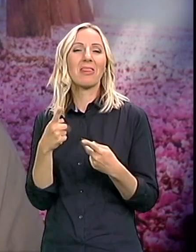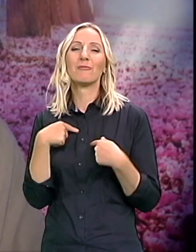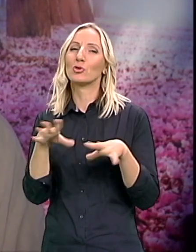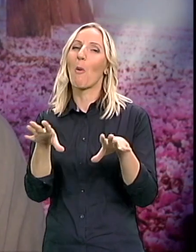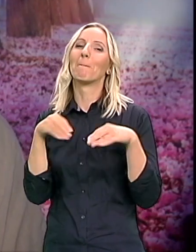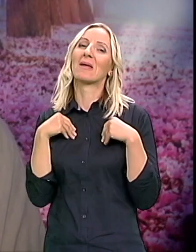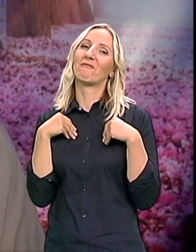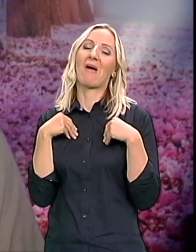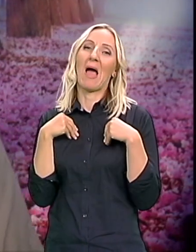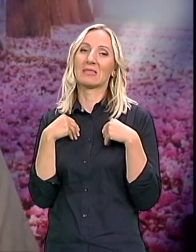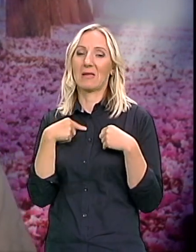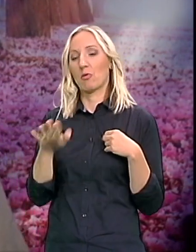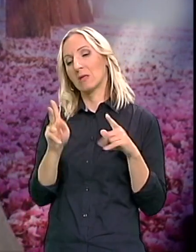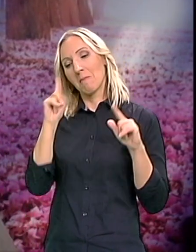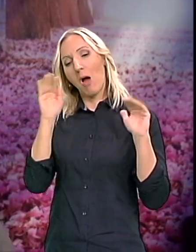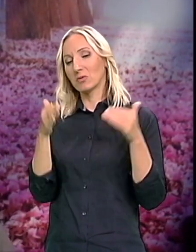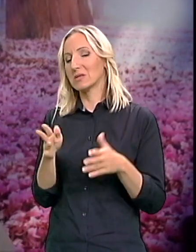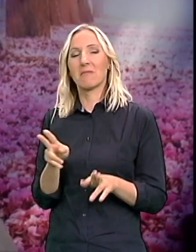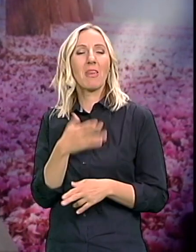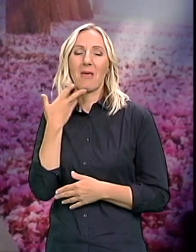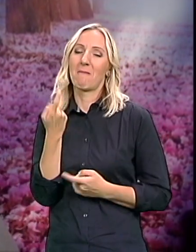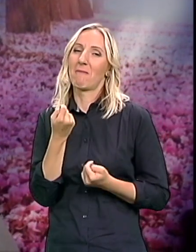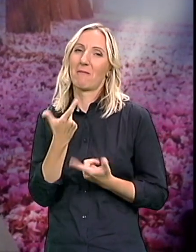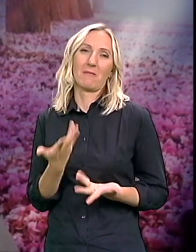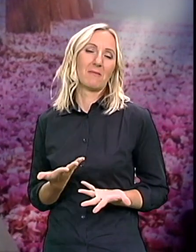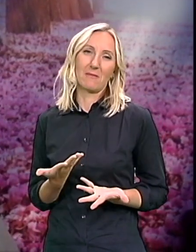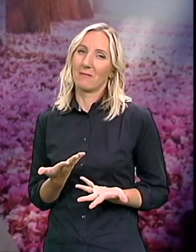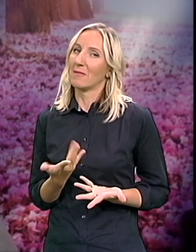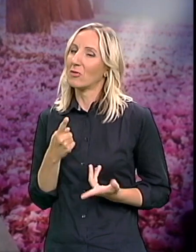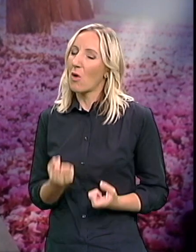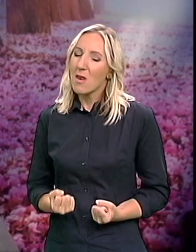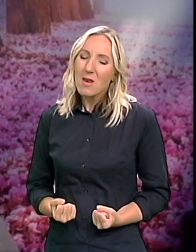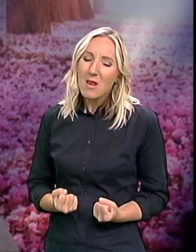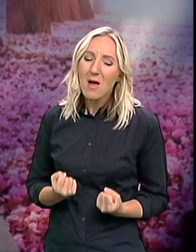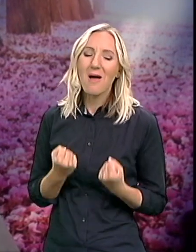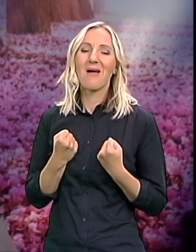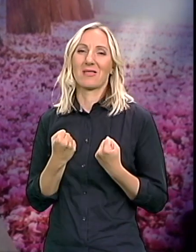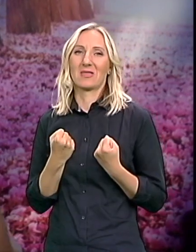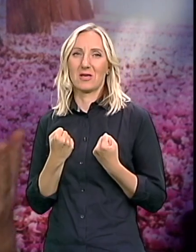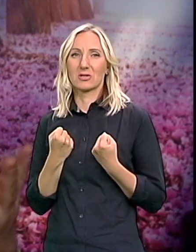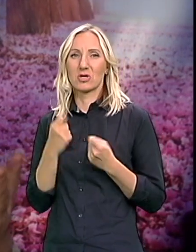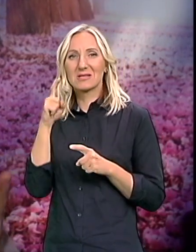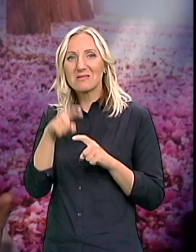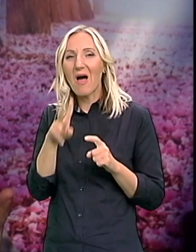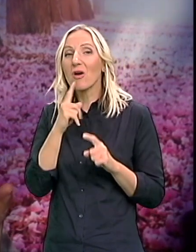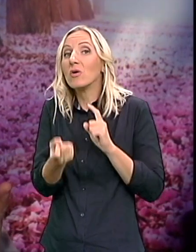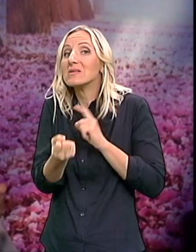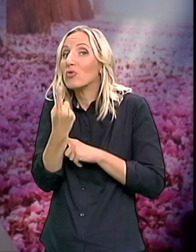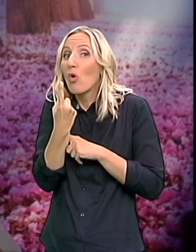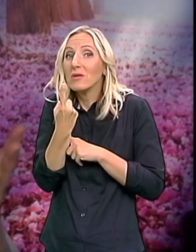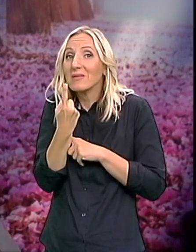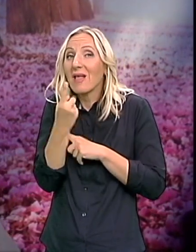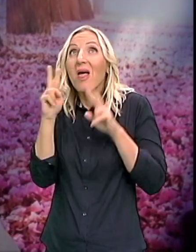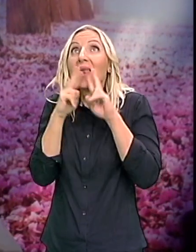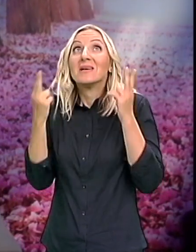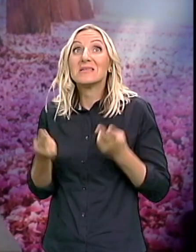Roditelj ne može nikad da prihvati To je najteža To je najteža stvar Koja vam se desila na